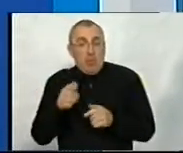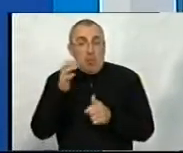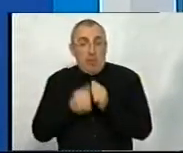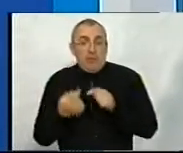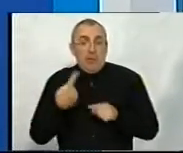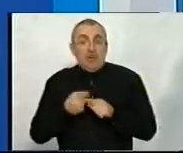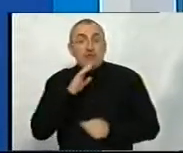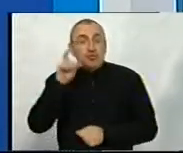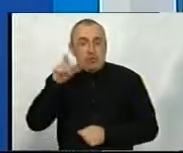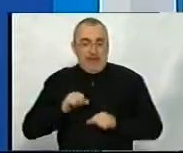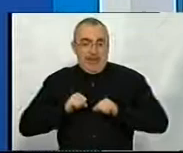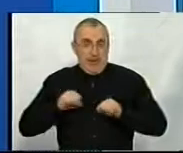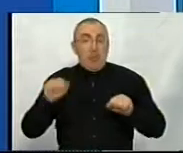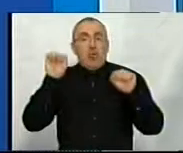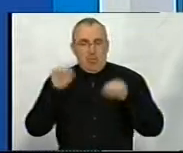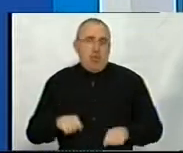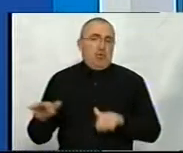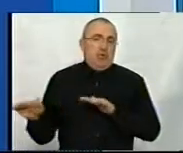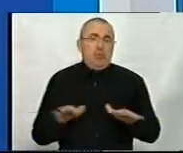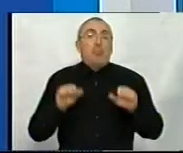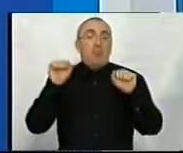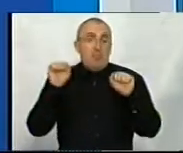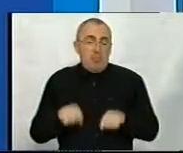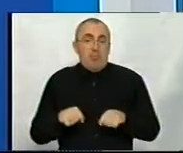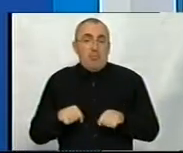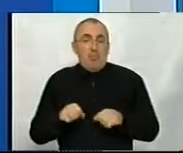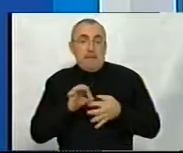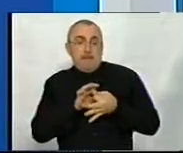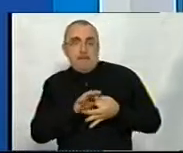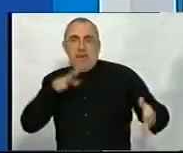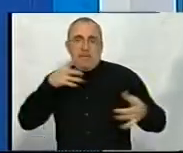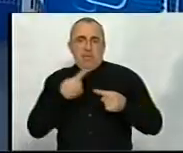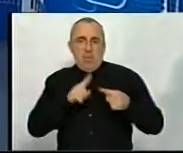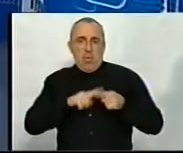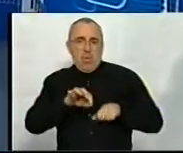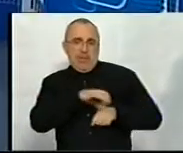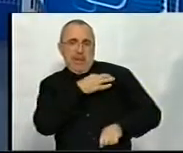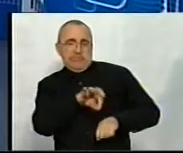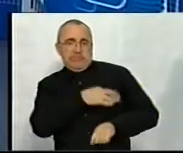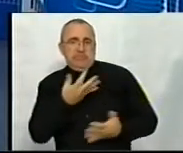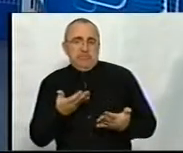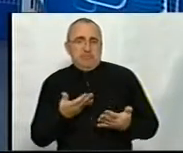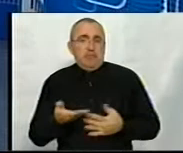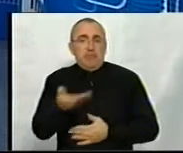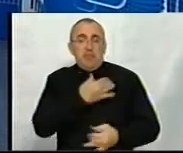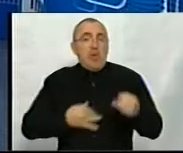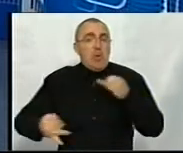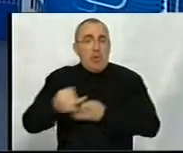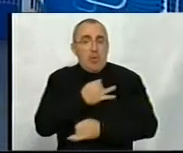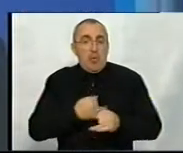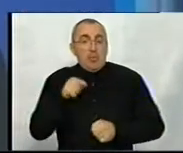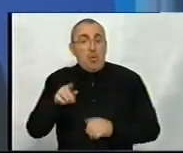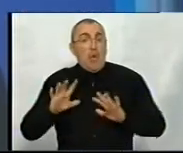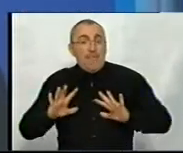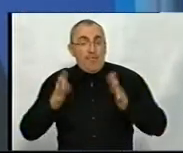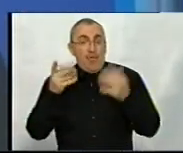ця така жінка, героїня, може діяти і може вирватися з цього насильця. Ми говоримо вже за той